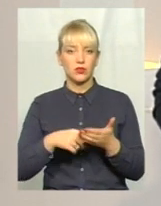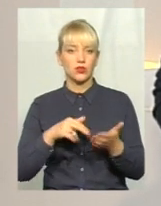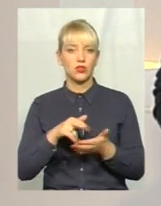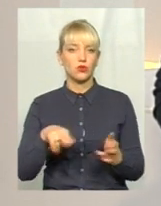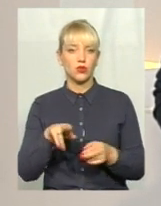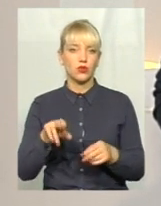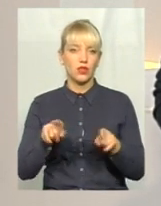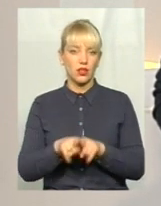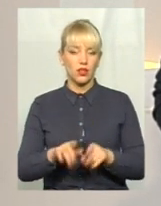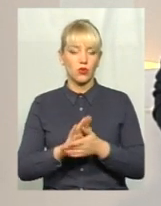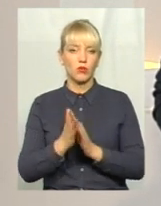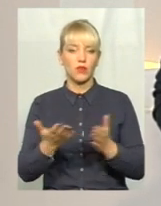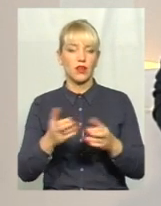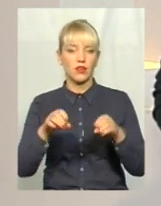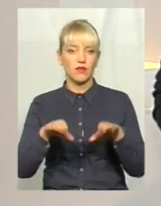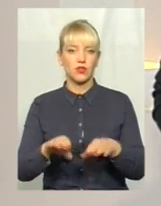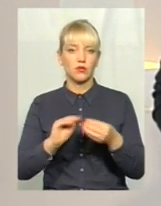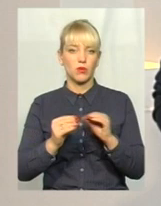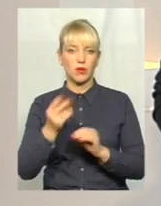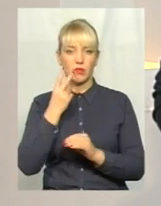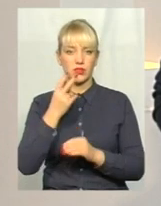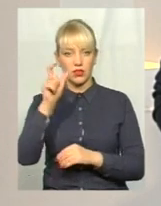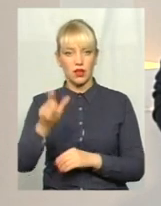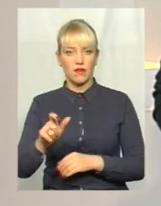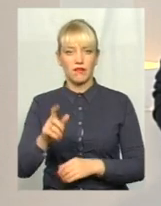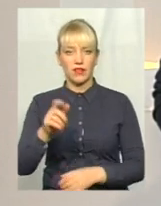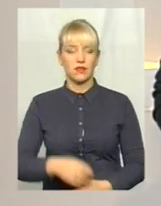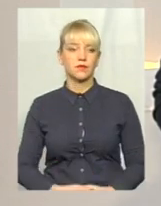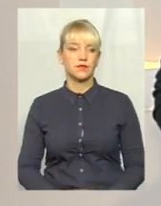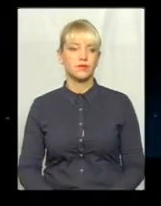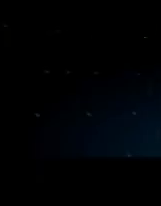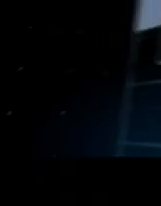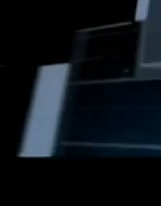які вирішення проблеми бачить він. Давайте подивимося у наступному коментарі.